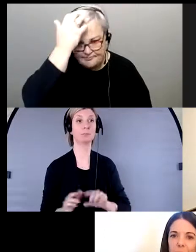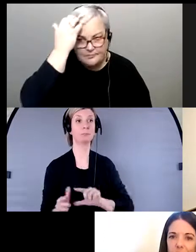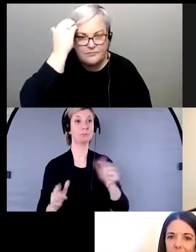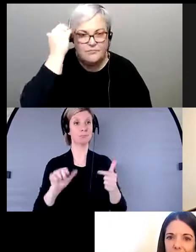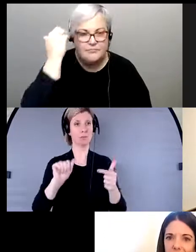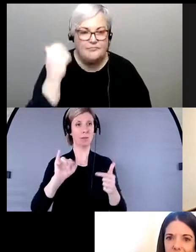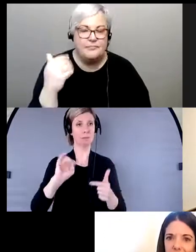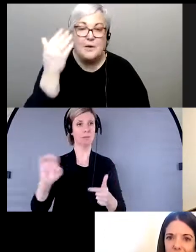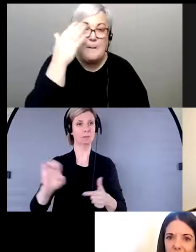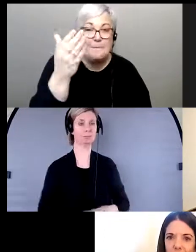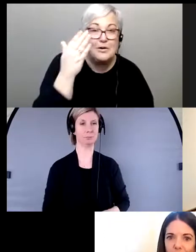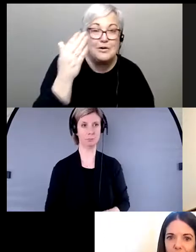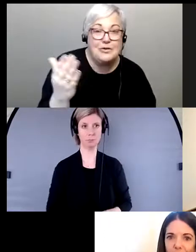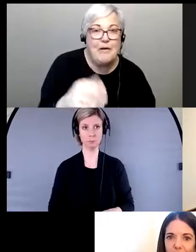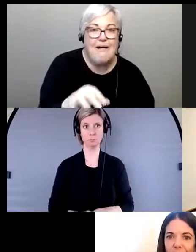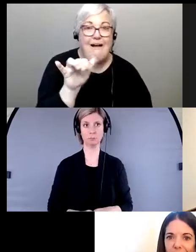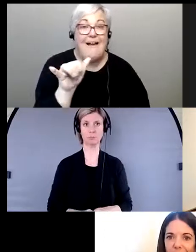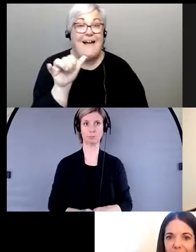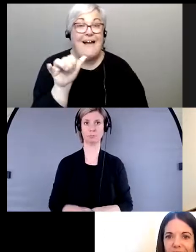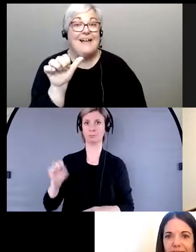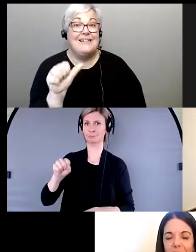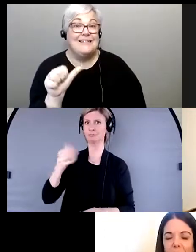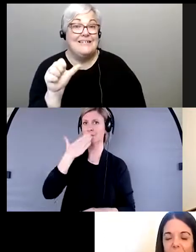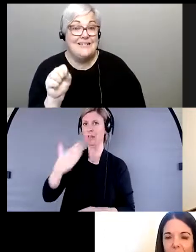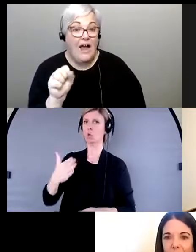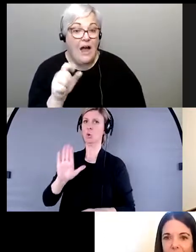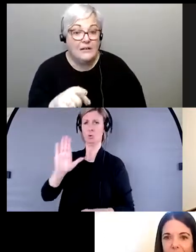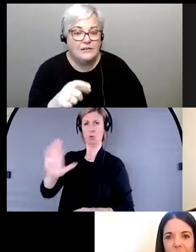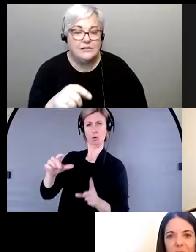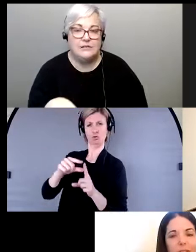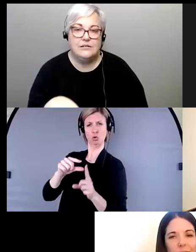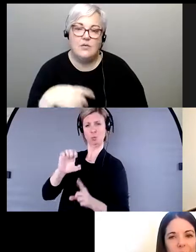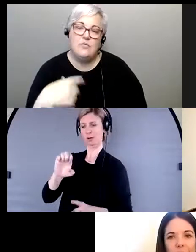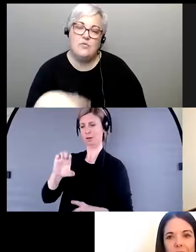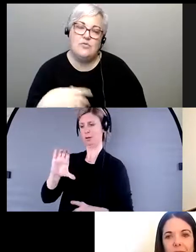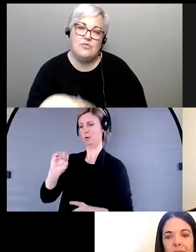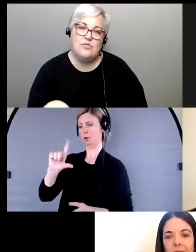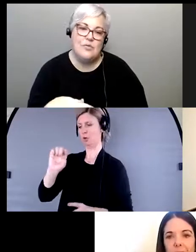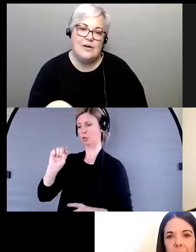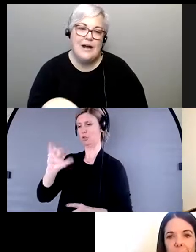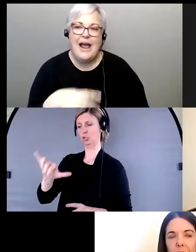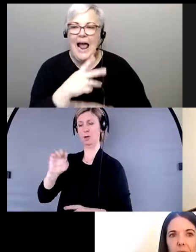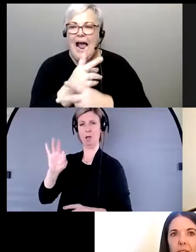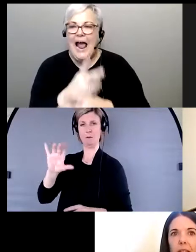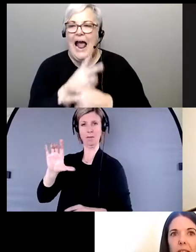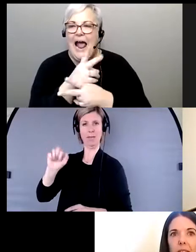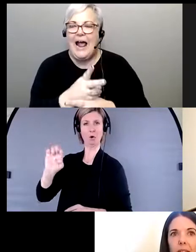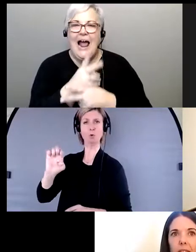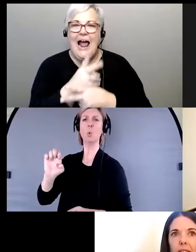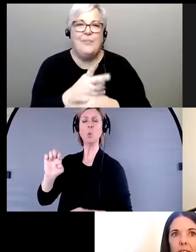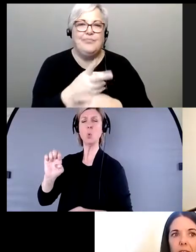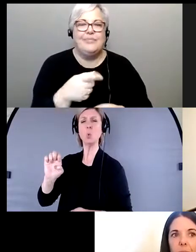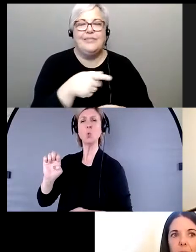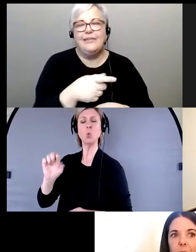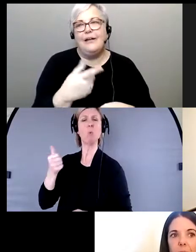Oui, bonjour. Yass, j'ai beaucoup aimé cette idée de l'écologie des soins.'est une belle image qui,